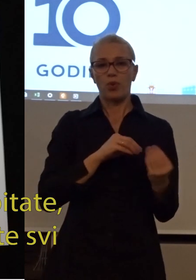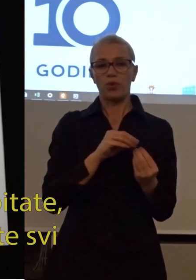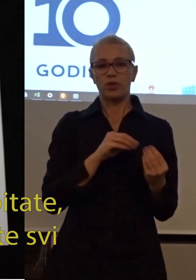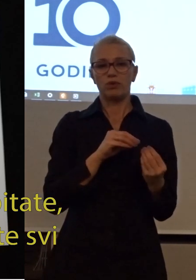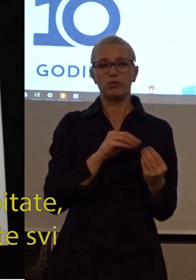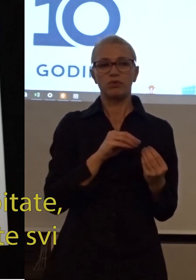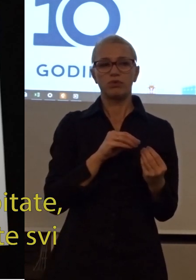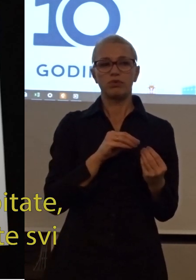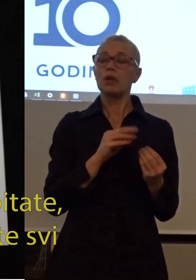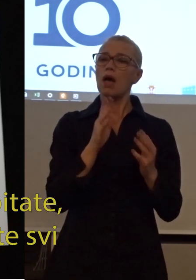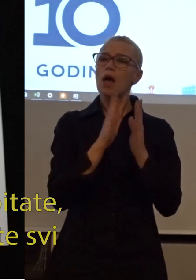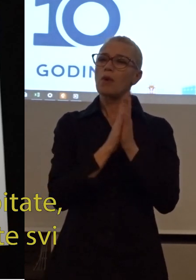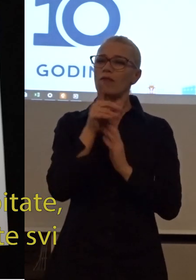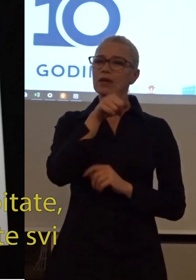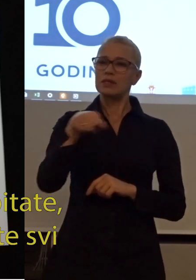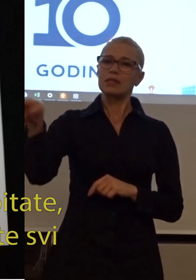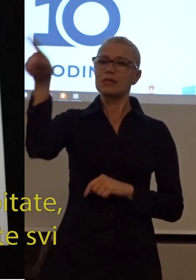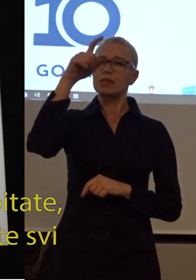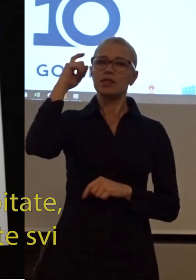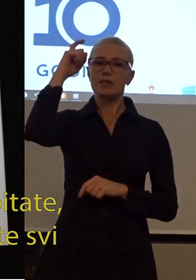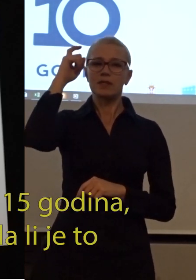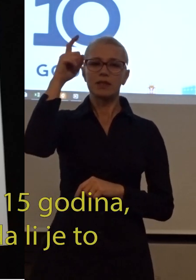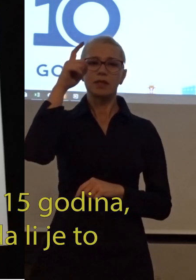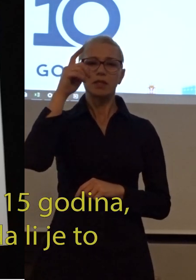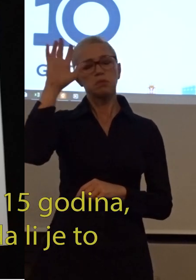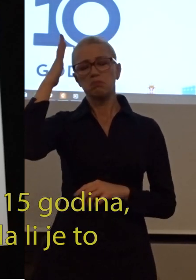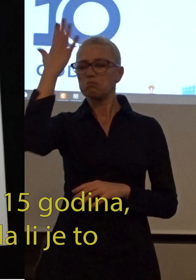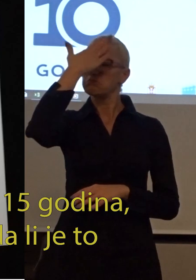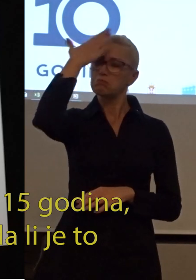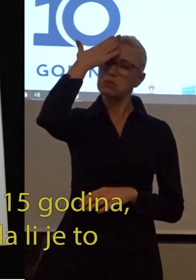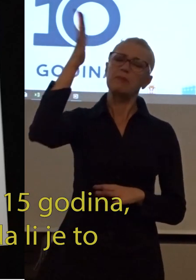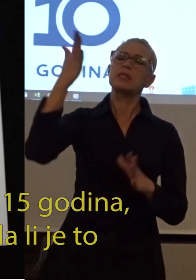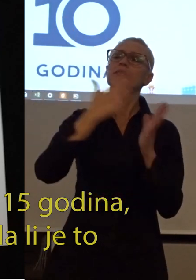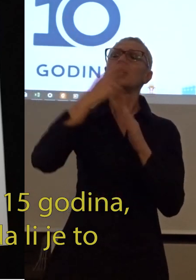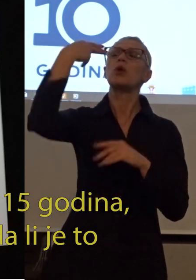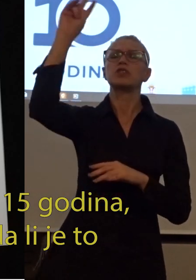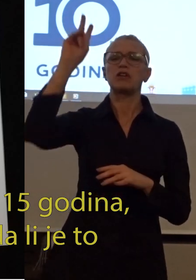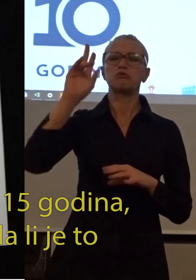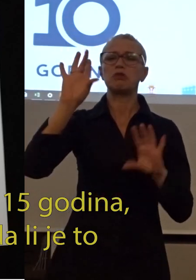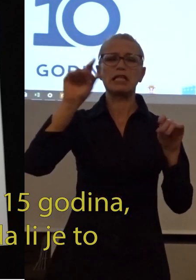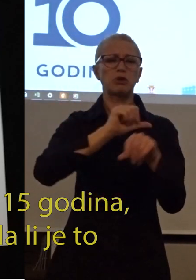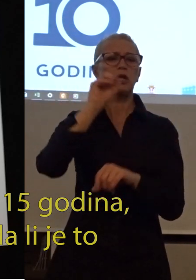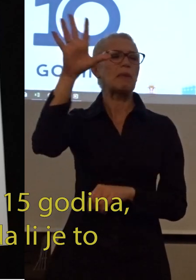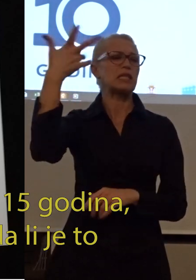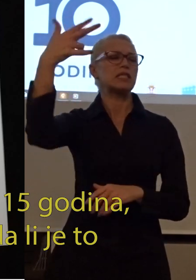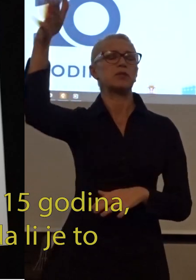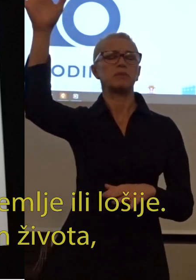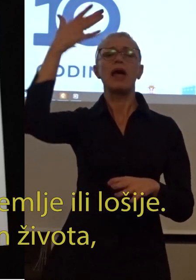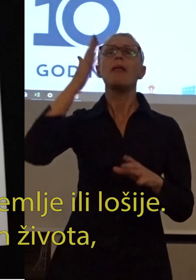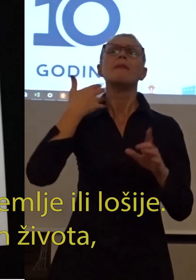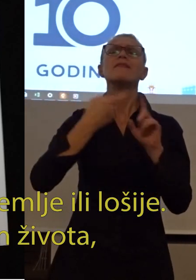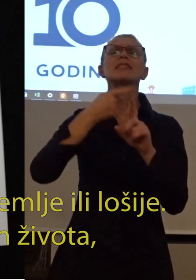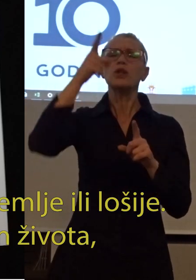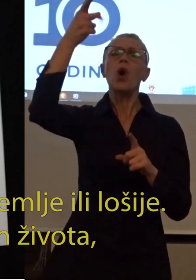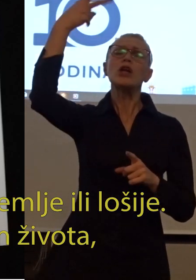molim vas da se zapitate. Zamislite, sada ste svi negdje u inostranstvu bili, 15 godina, 13, 10, 12. Nebitno da li je to